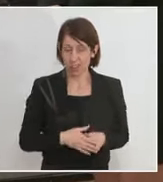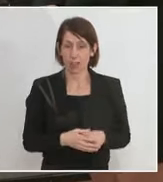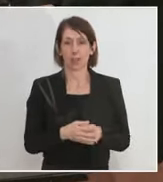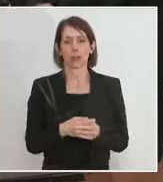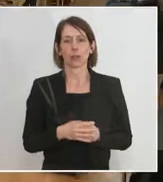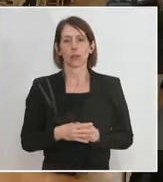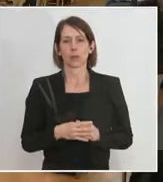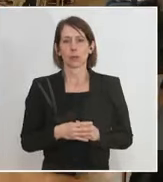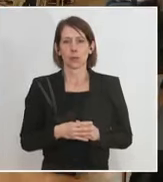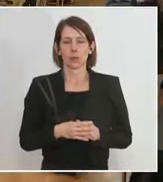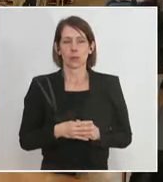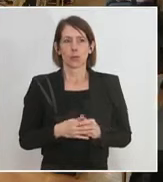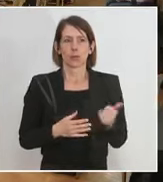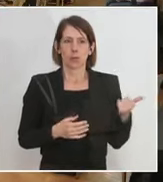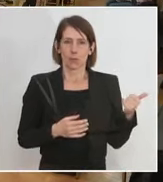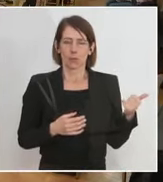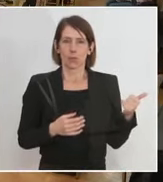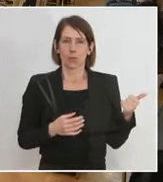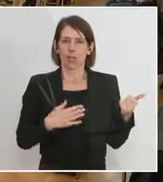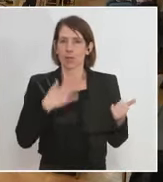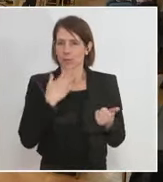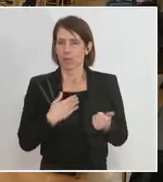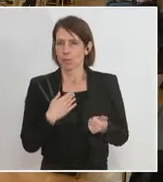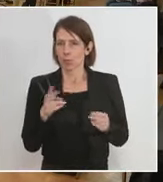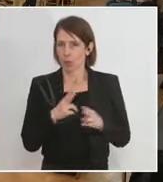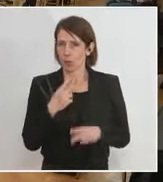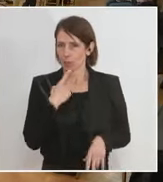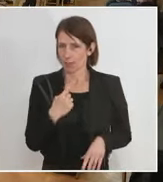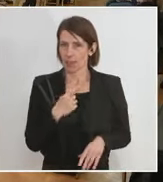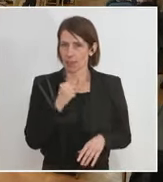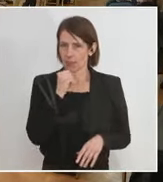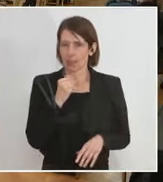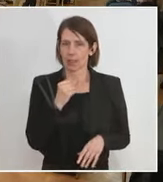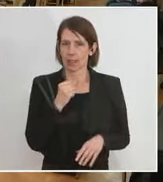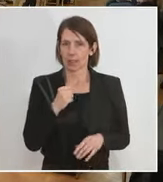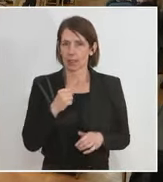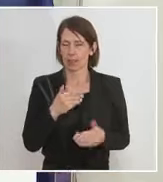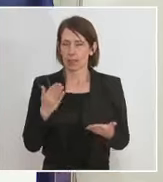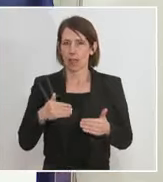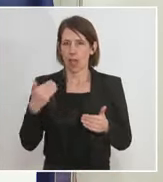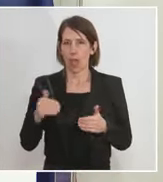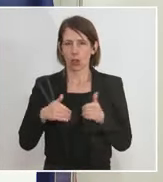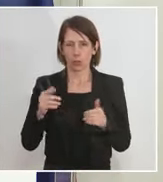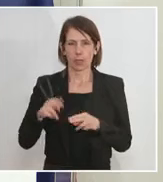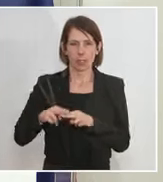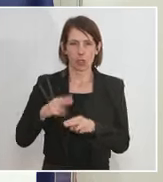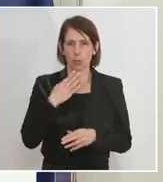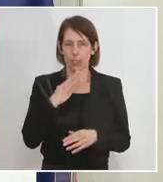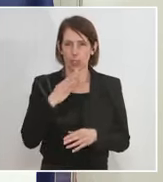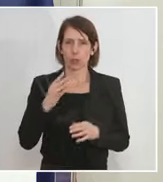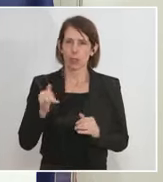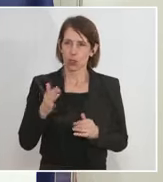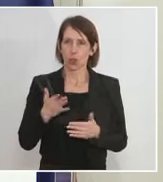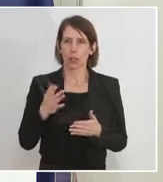Sie will dem Außenminister nicht vorgreifen, aber nur ein Verständnis-Thema noch für diese Reisefrage im Moment. Gerade in